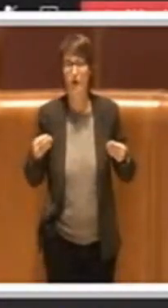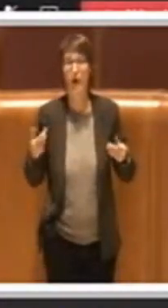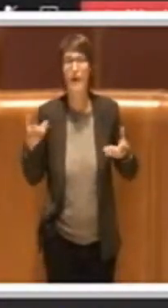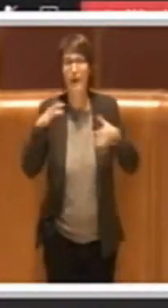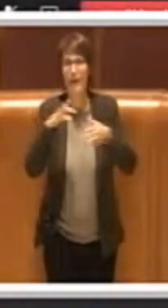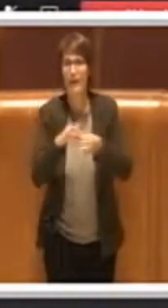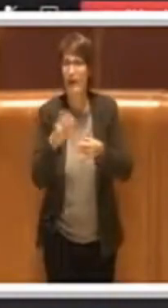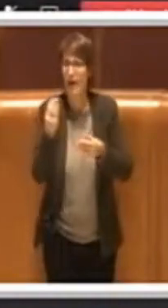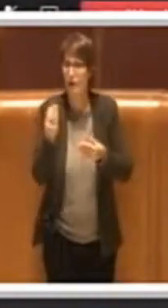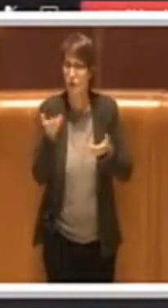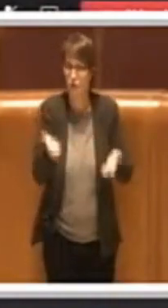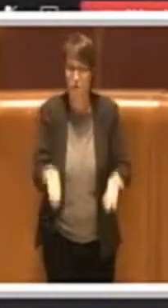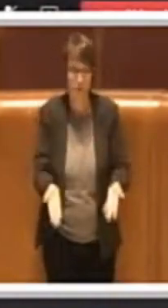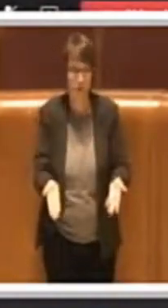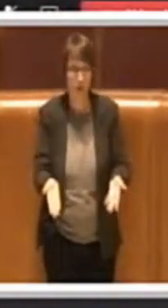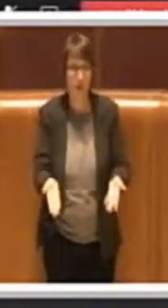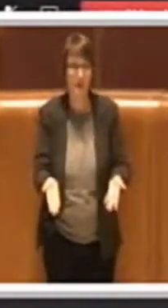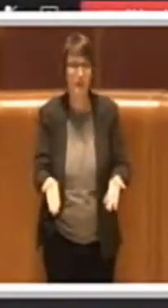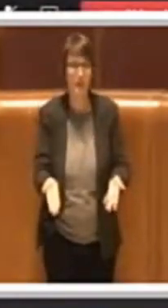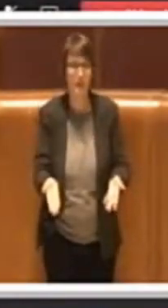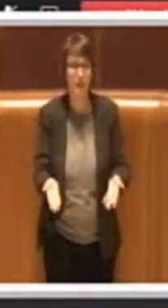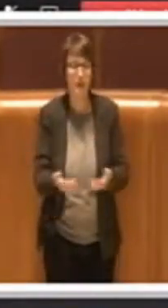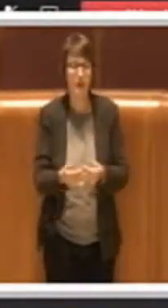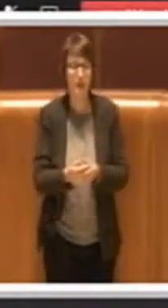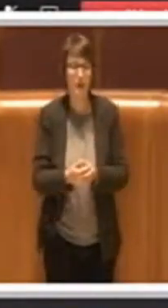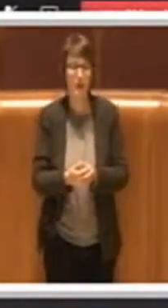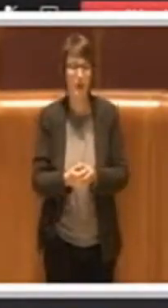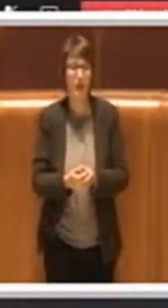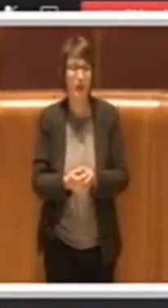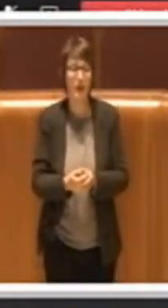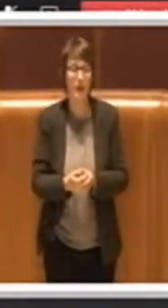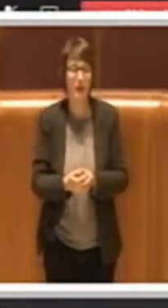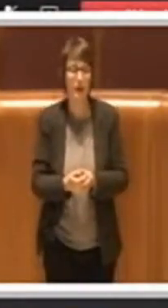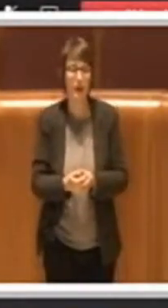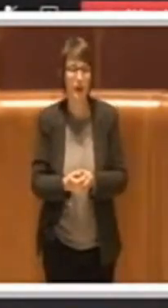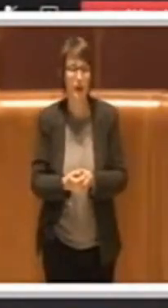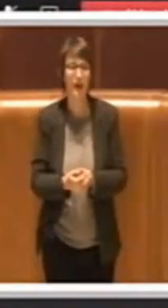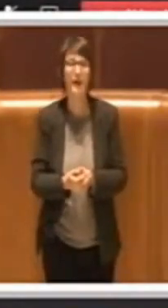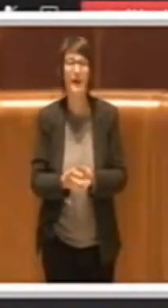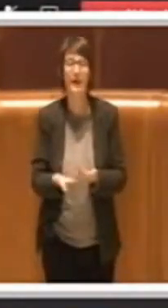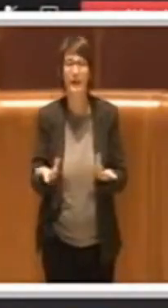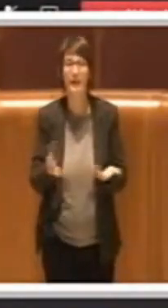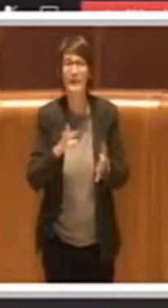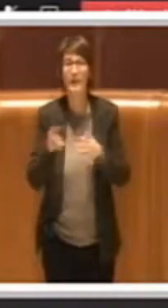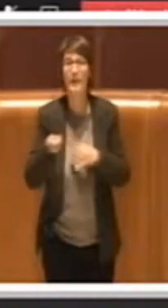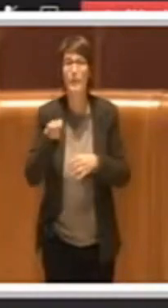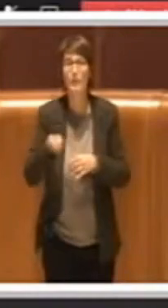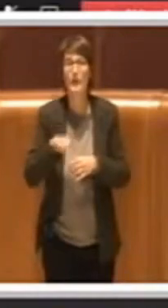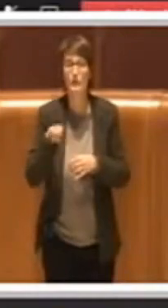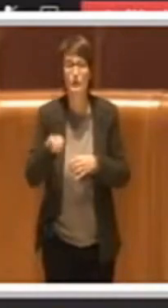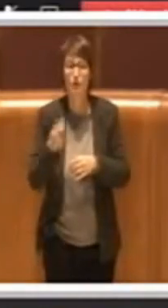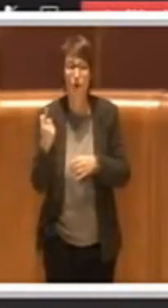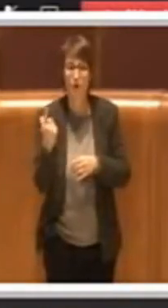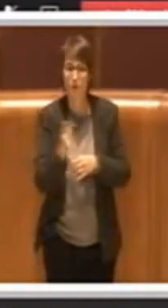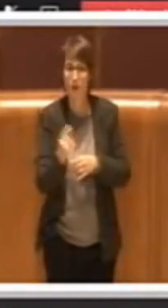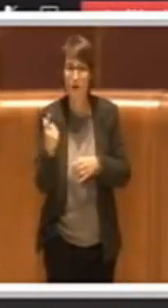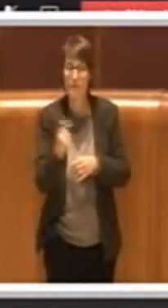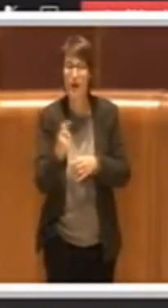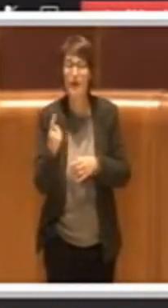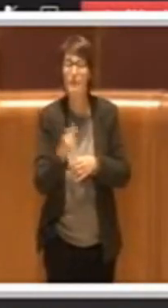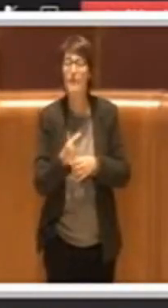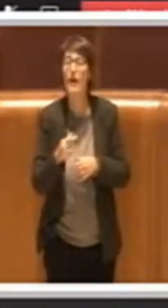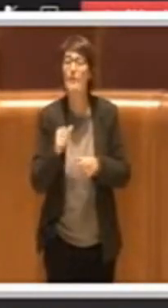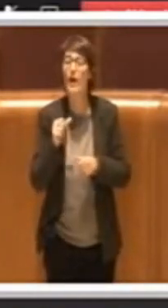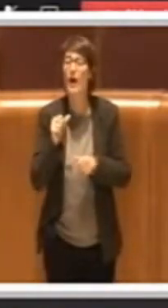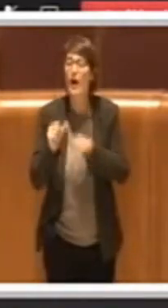per via dell'anzianità vengono a diminuire i numeri che sono già esigui, ma vengono anche a